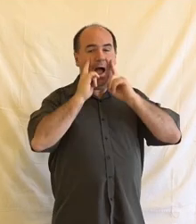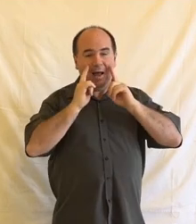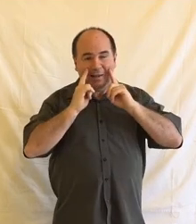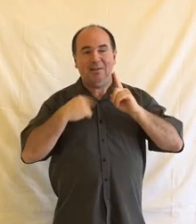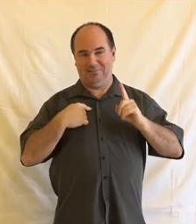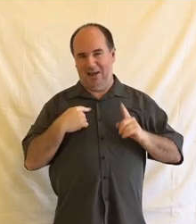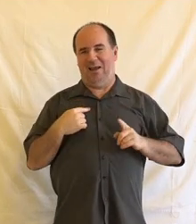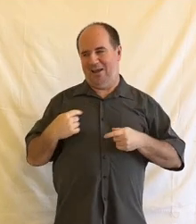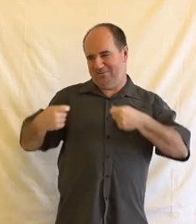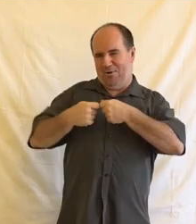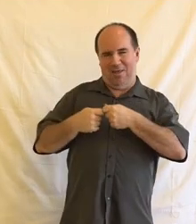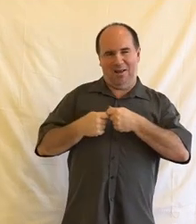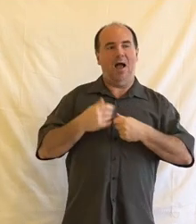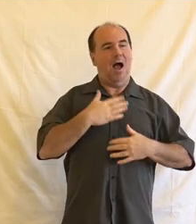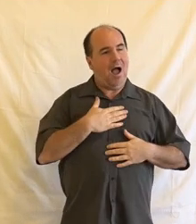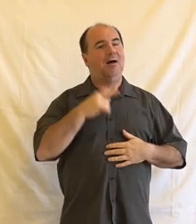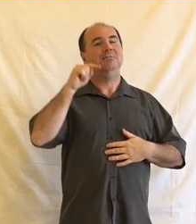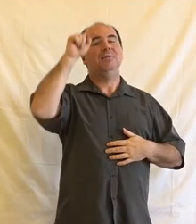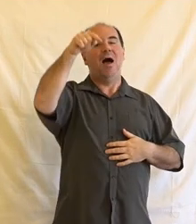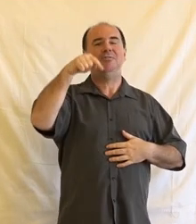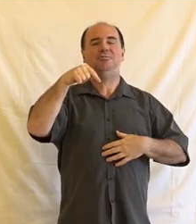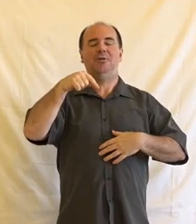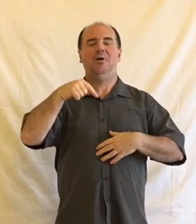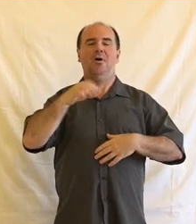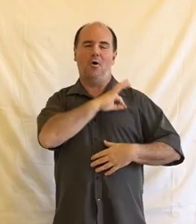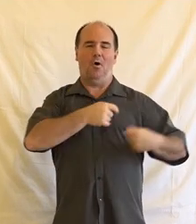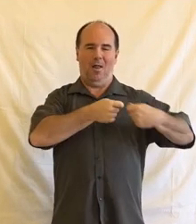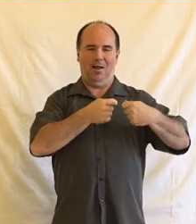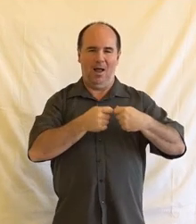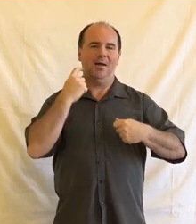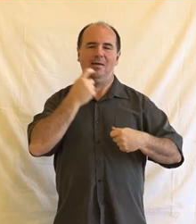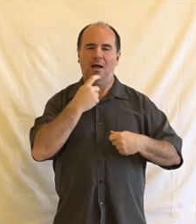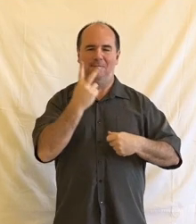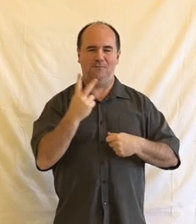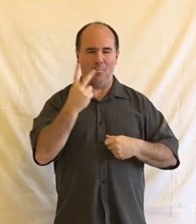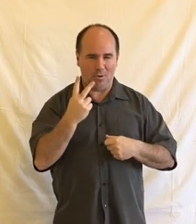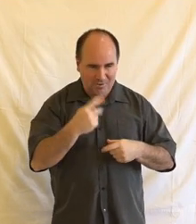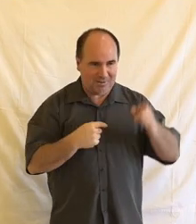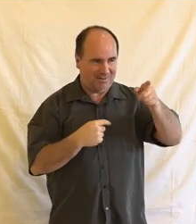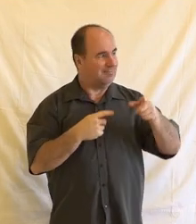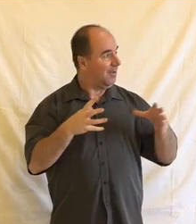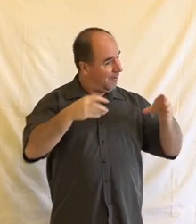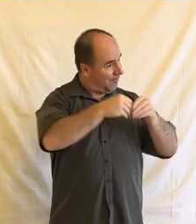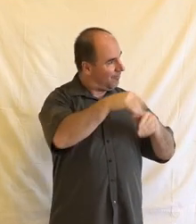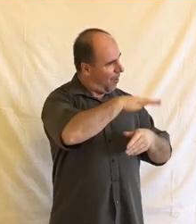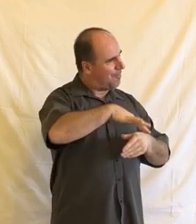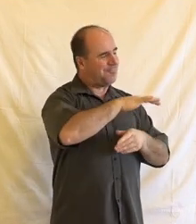kolega Jan Vobořil z Juridicum Remedium. Takže je to trochu takový panel našeho výboru.